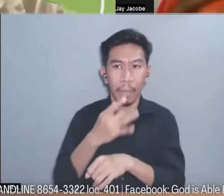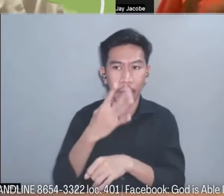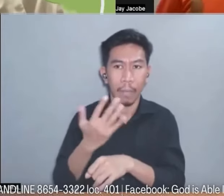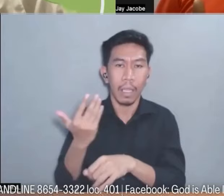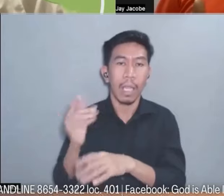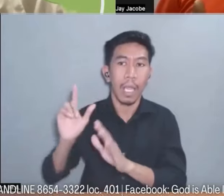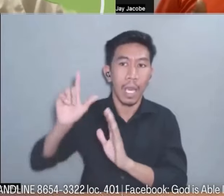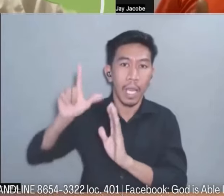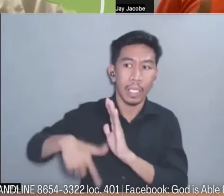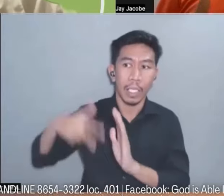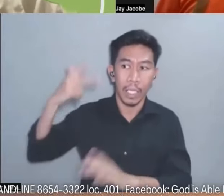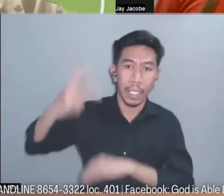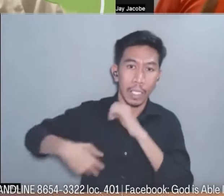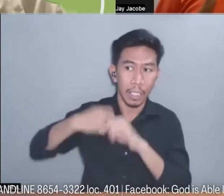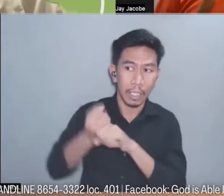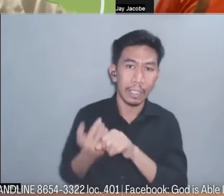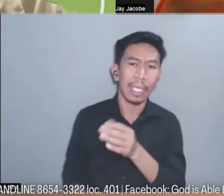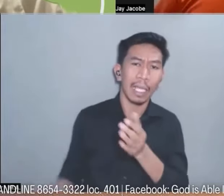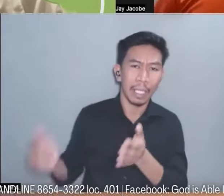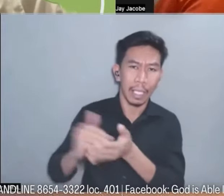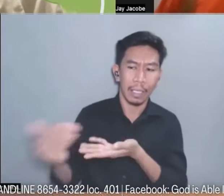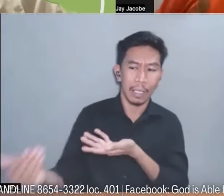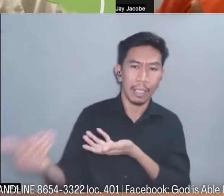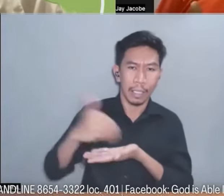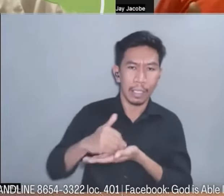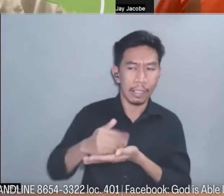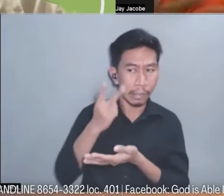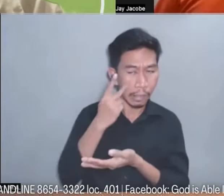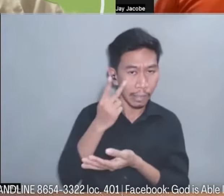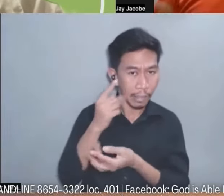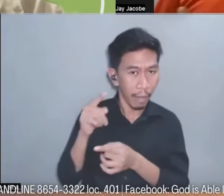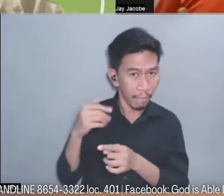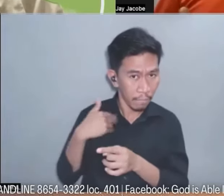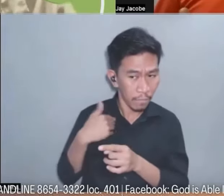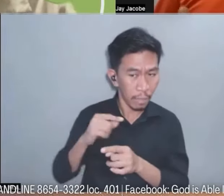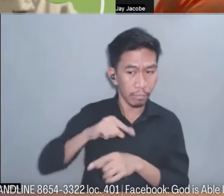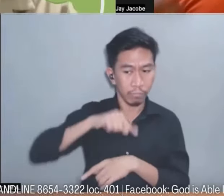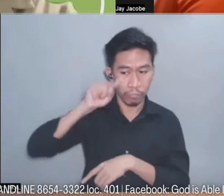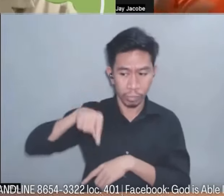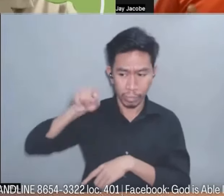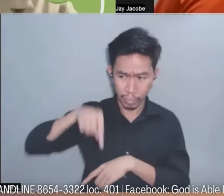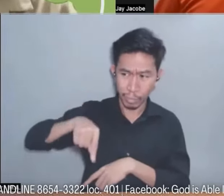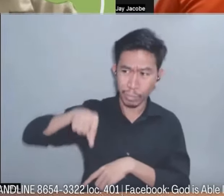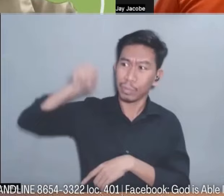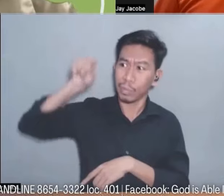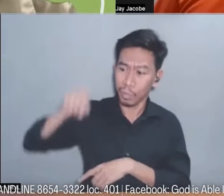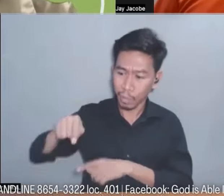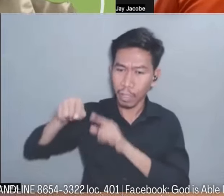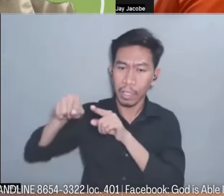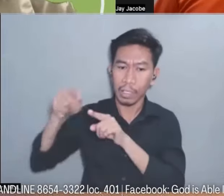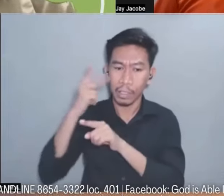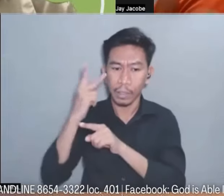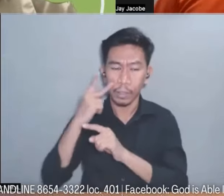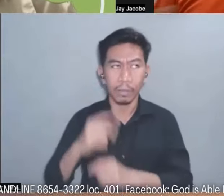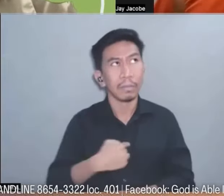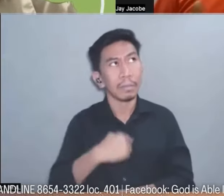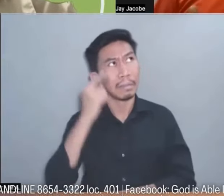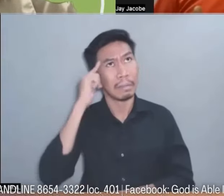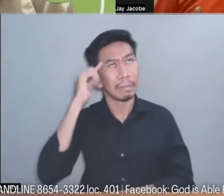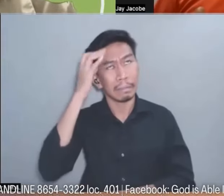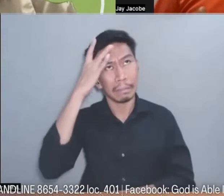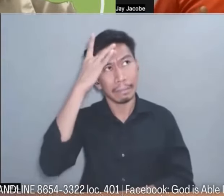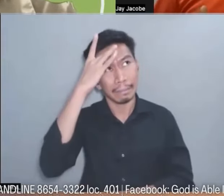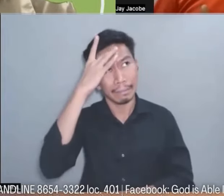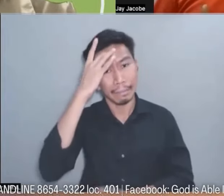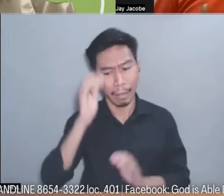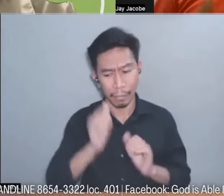pa yun so sabi ko Lord ano to anong pambayat sa mga ganito kasi wala pa akong trabaho so sabi ko sige po dok